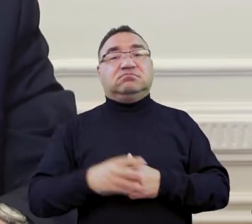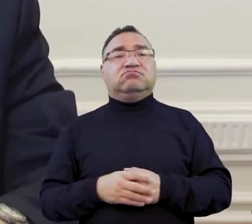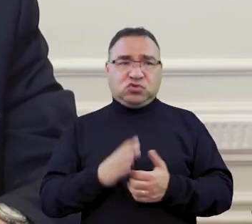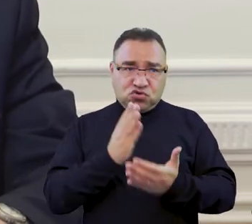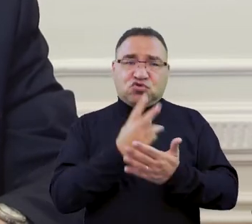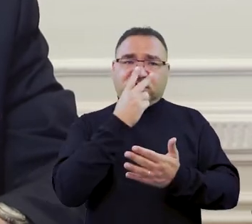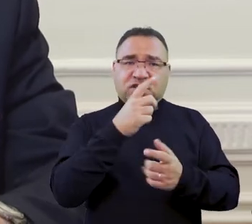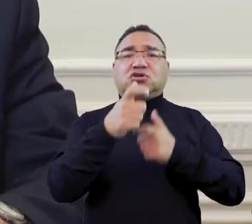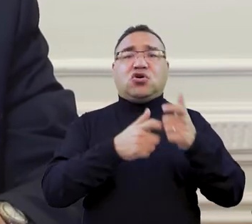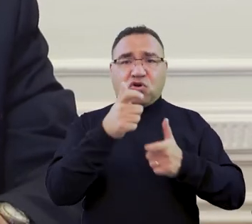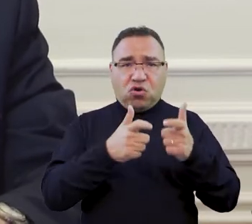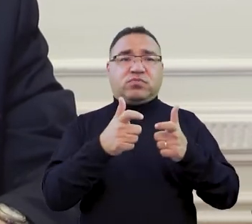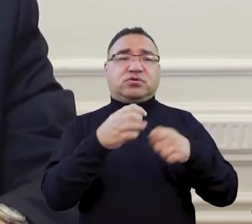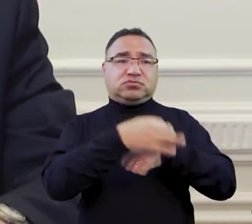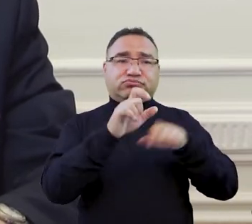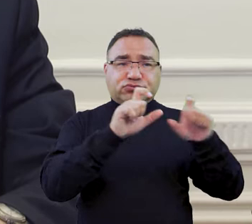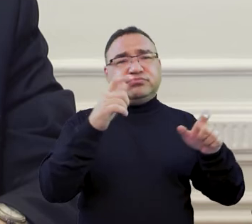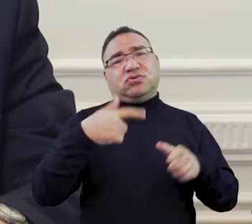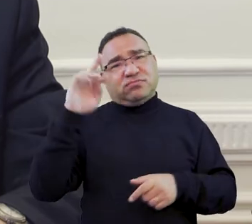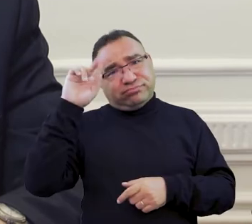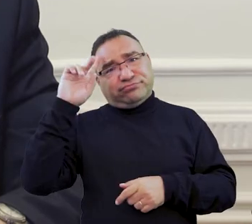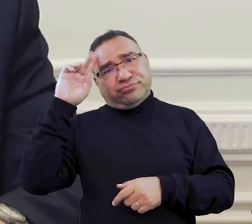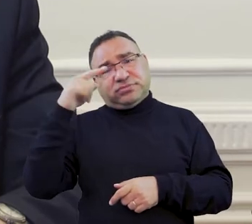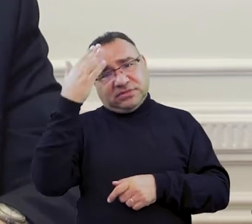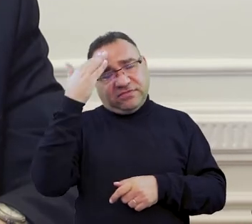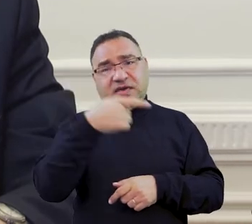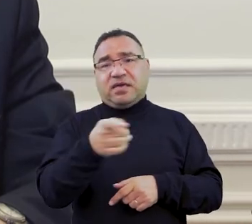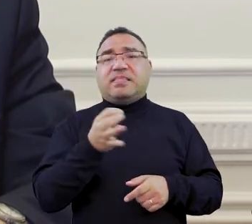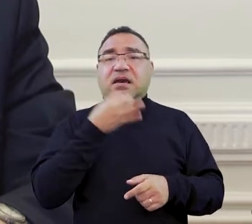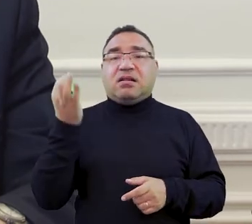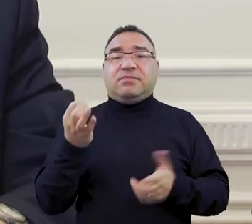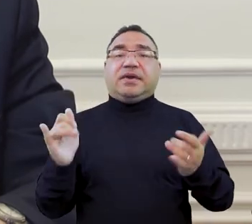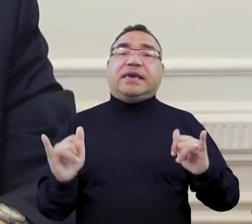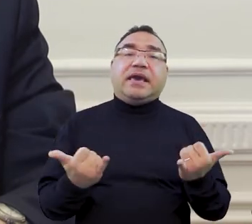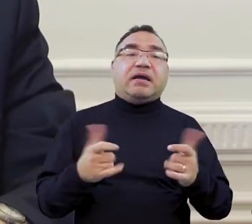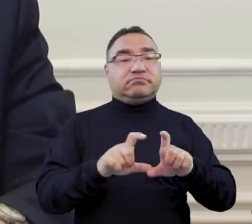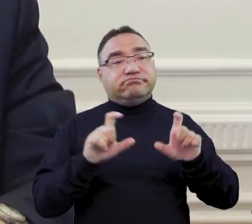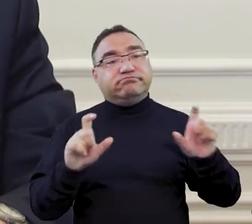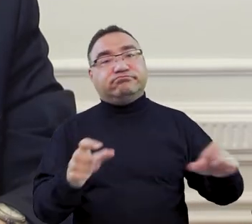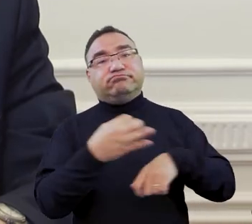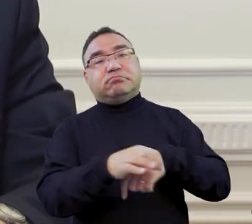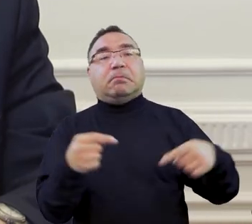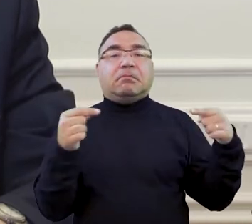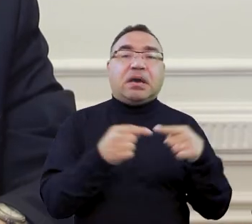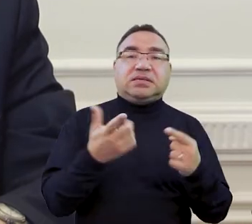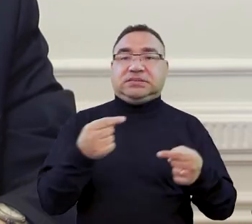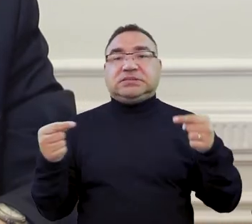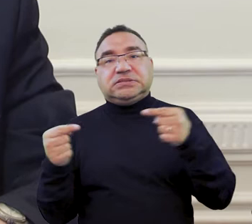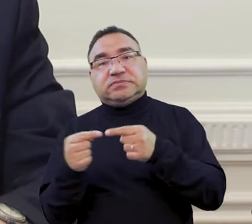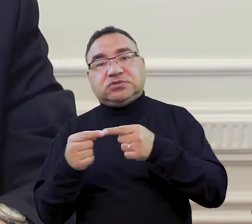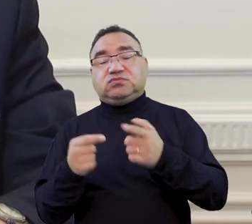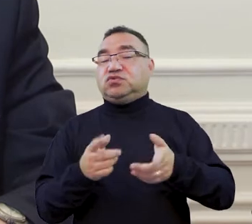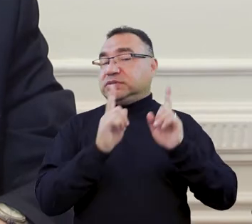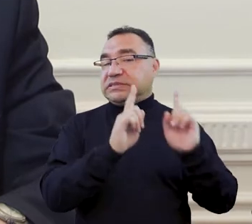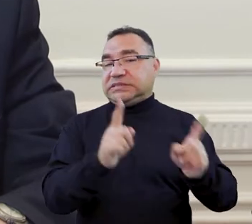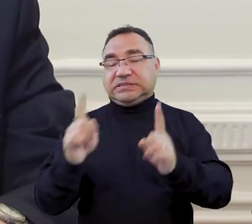uczelni. One mają rozeznanie w specyfice danej uczelni i muszą